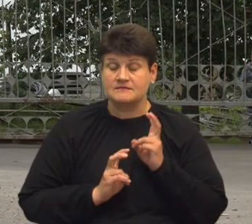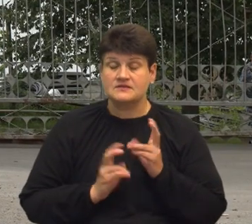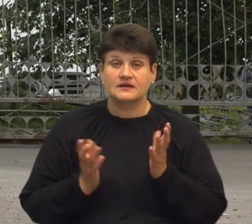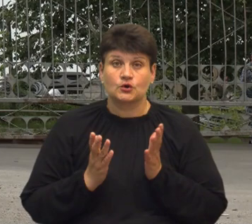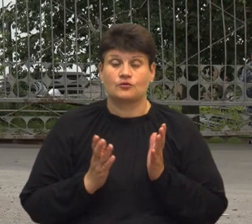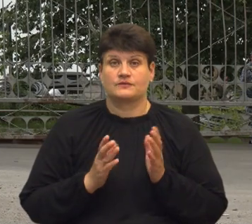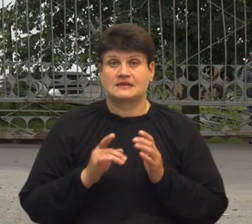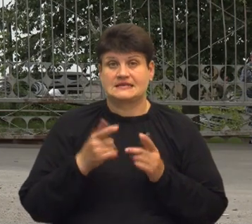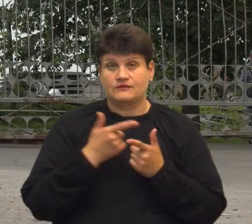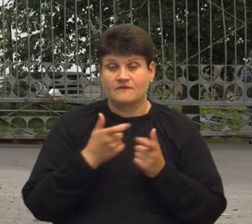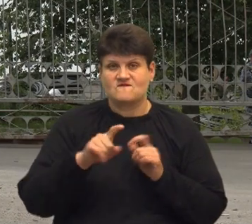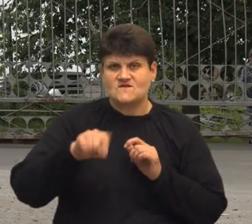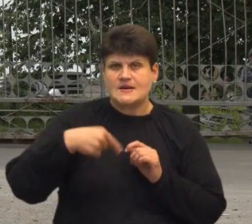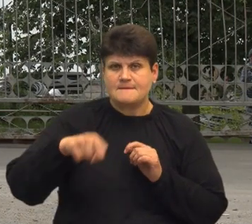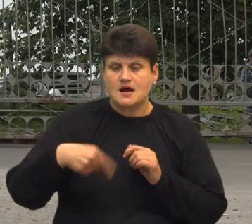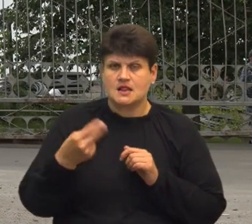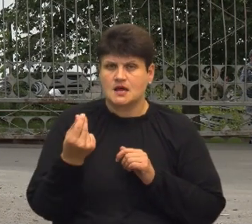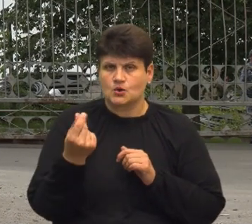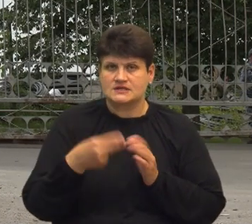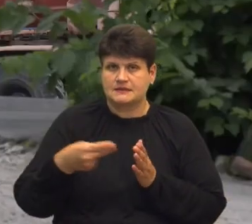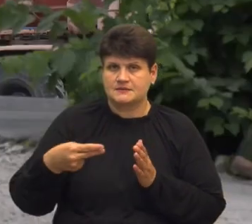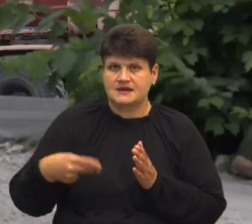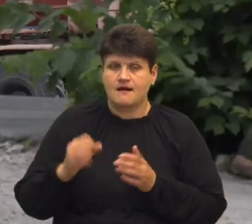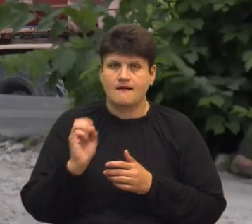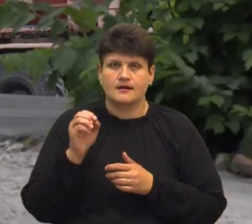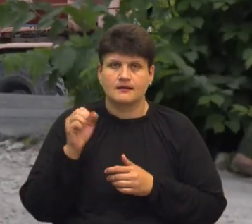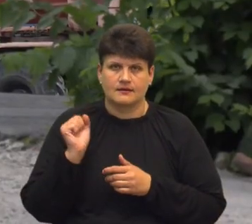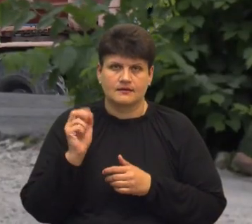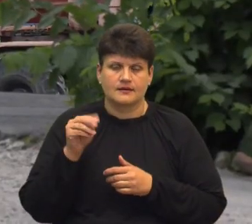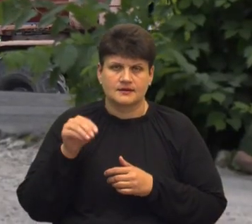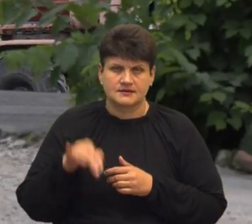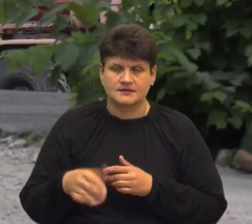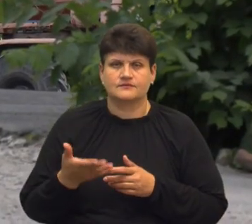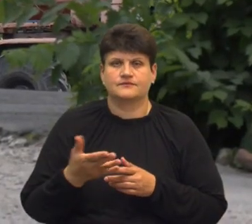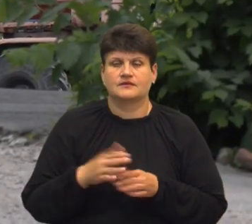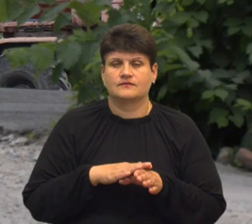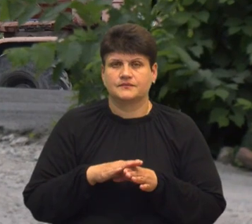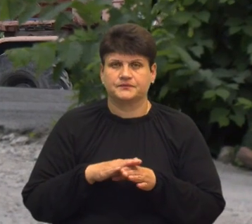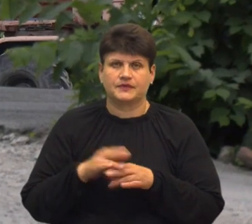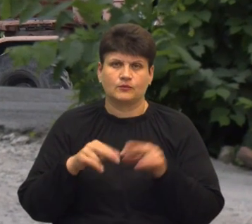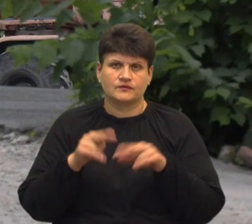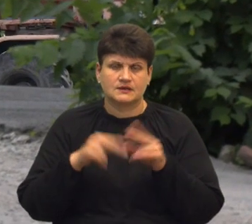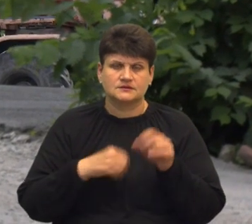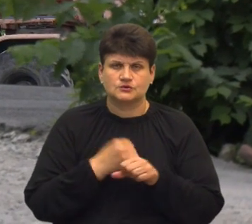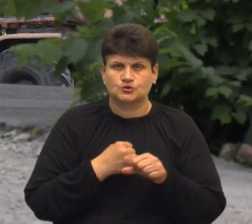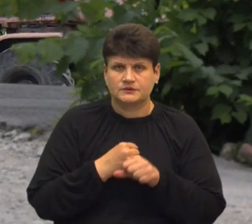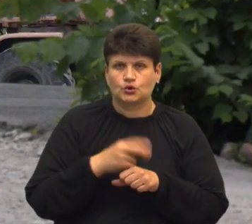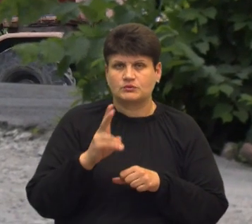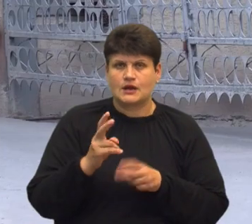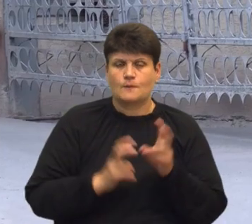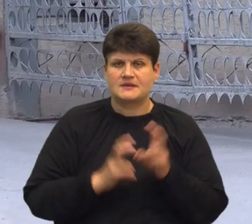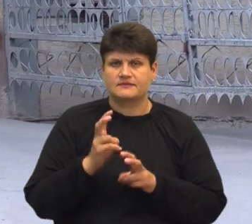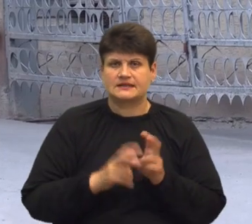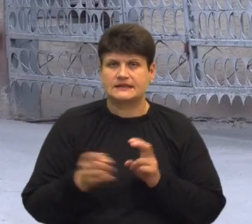НАБУ, вимагали гроші за підписання актів виконаних робіт з будівництва та ремонту інфраструктурних об'єктів комунальним підприємством